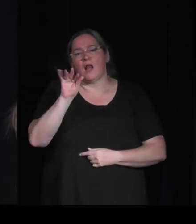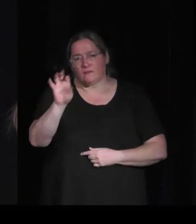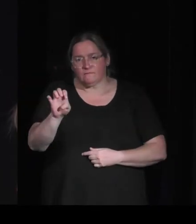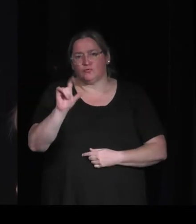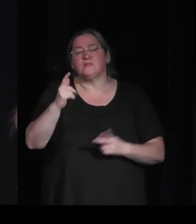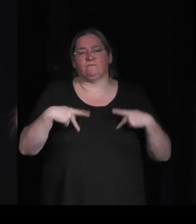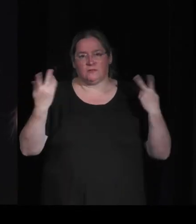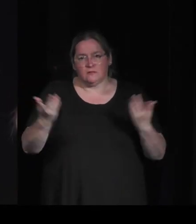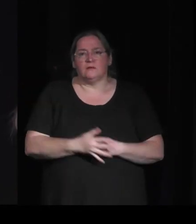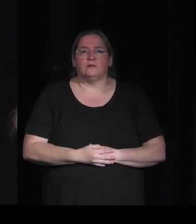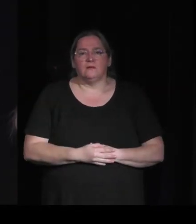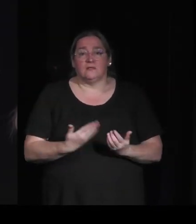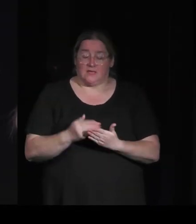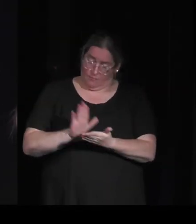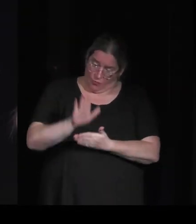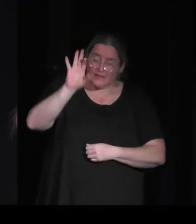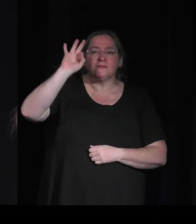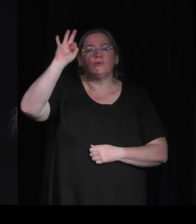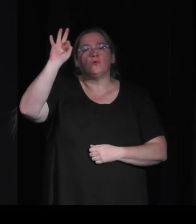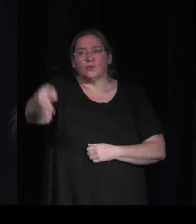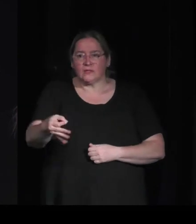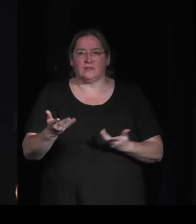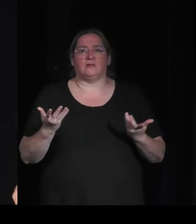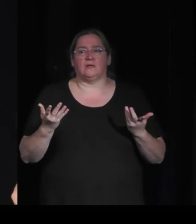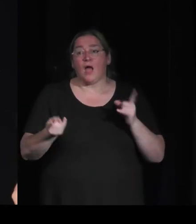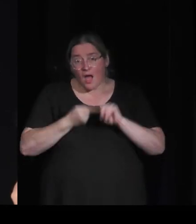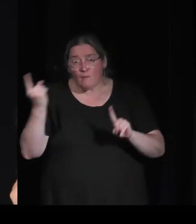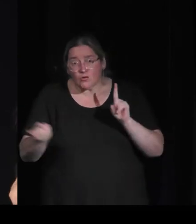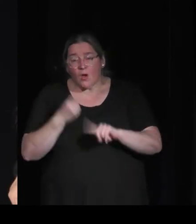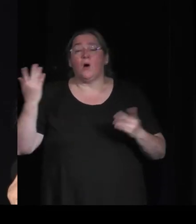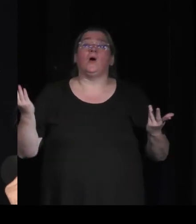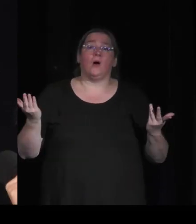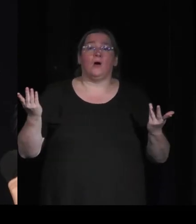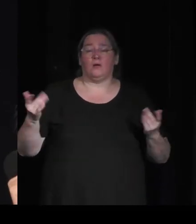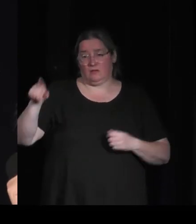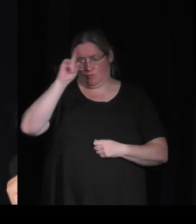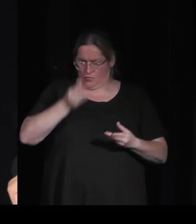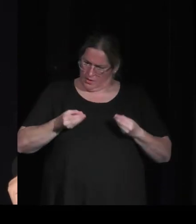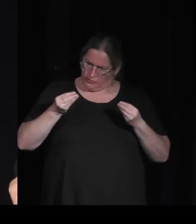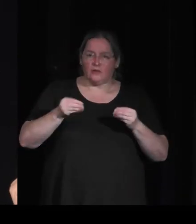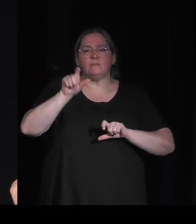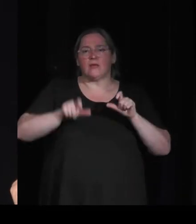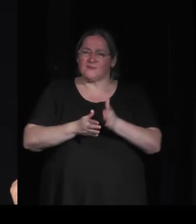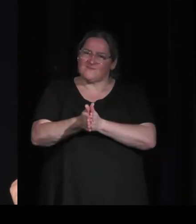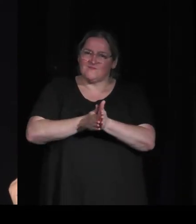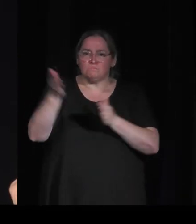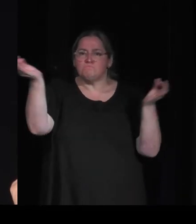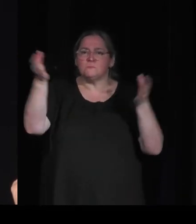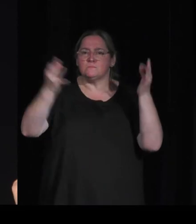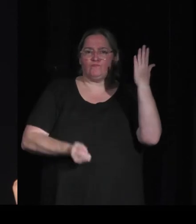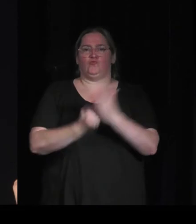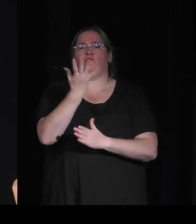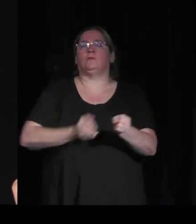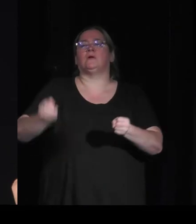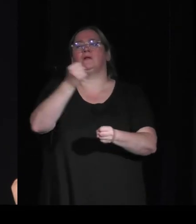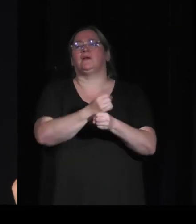en fait oui c'est une promesse c'est une promesse peut-être importante parce que à un certain niveau elle fait avancer l'innovation mais elle